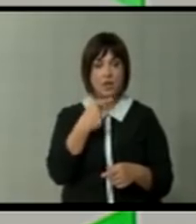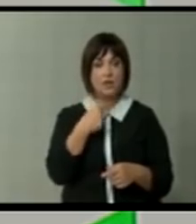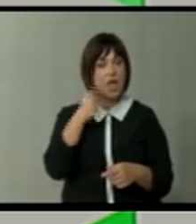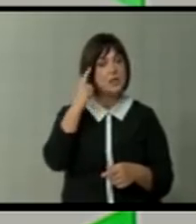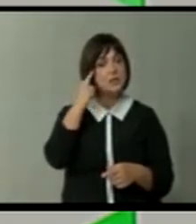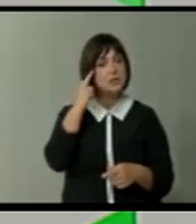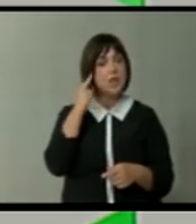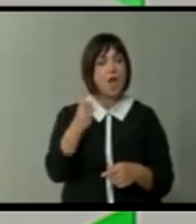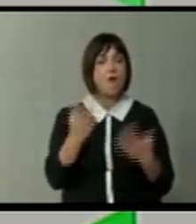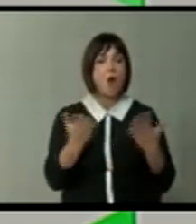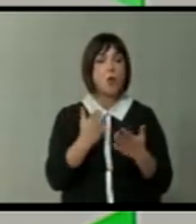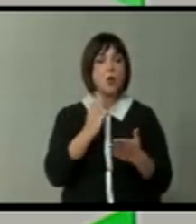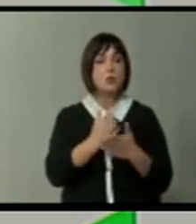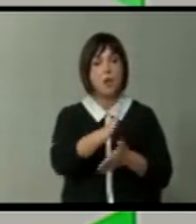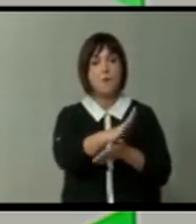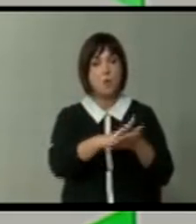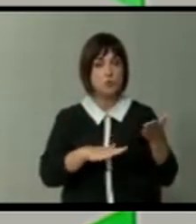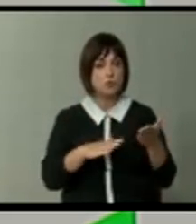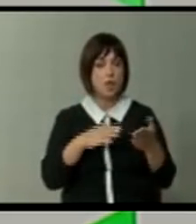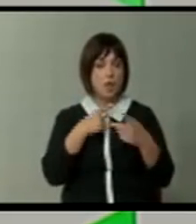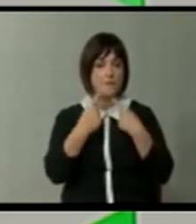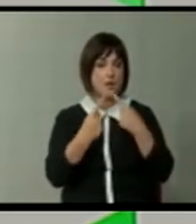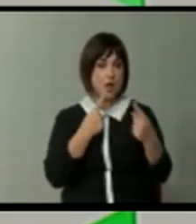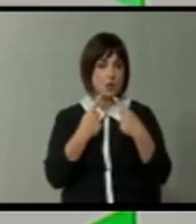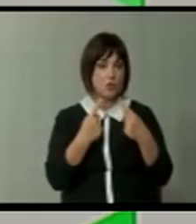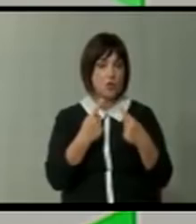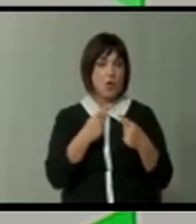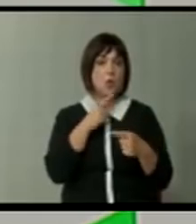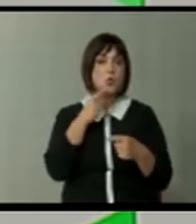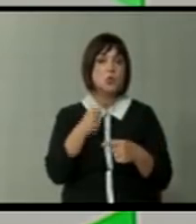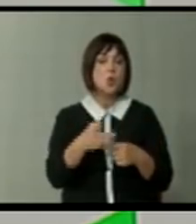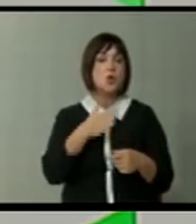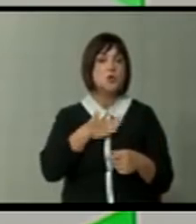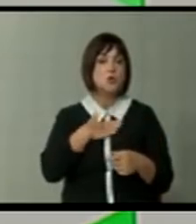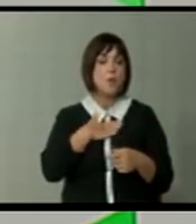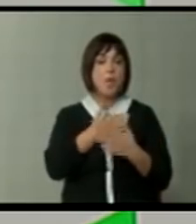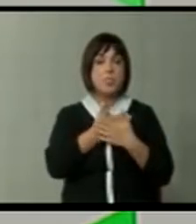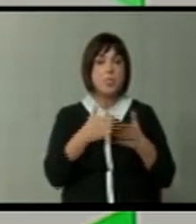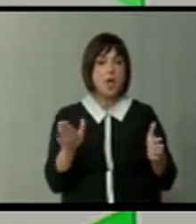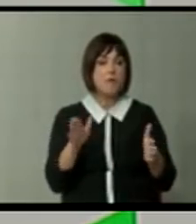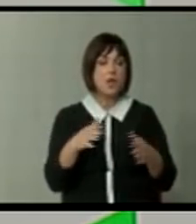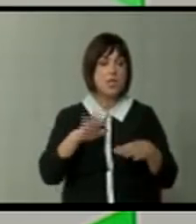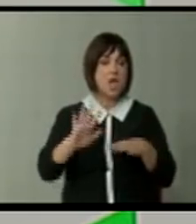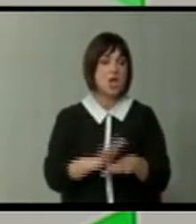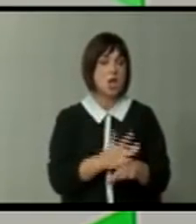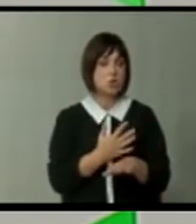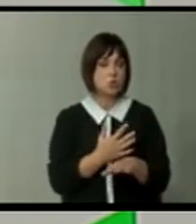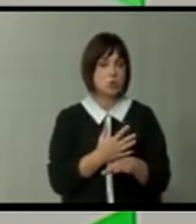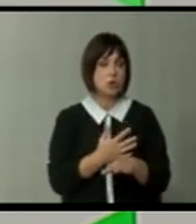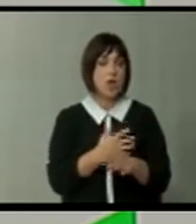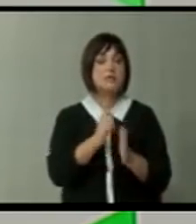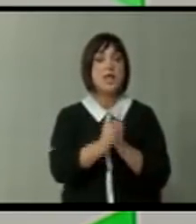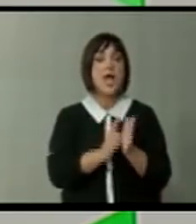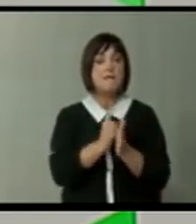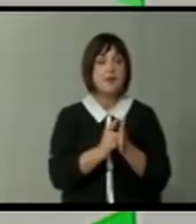знајте, каже, кога ќе стартират преговорите, каже, тогаш ќе имате најголемо разочарување, а за